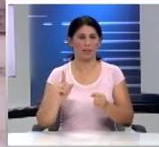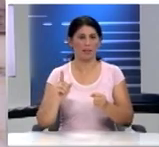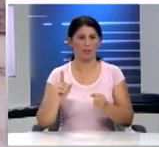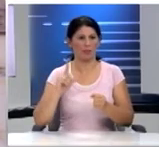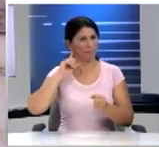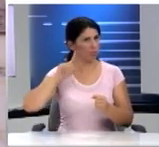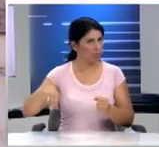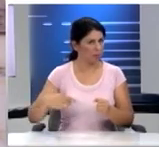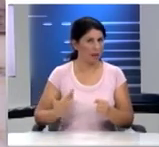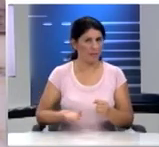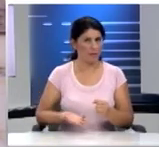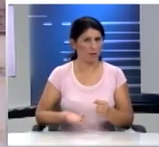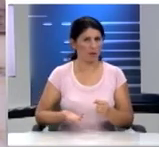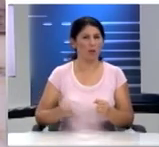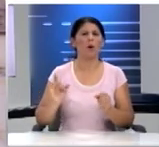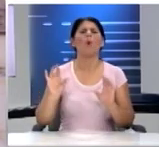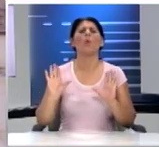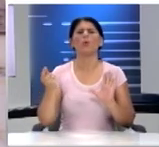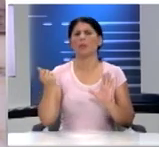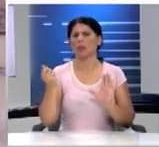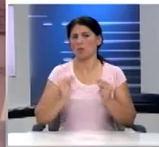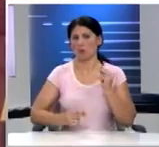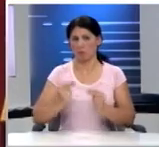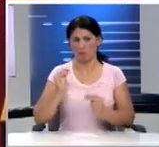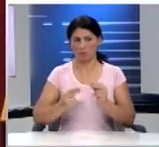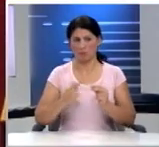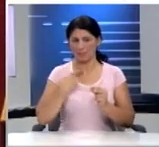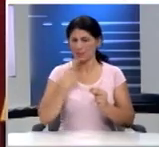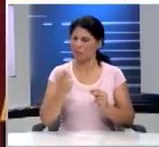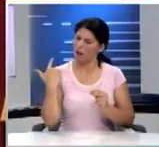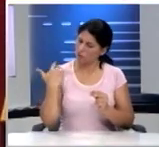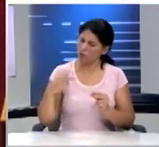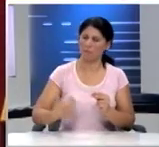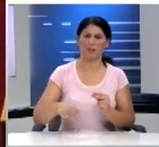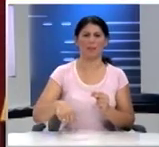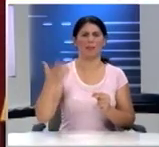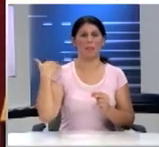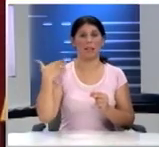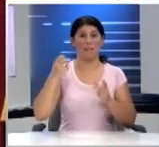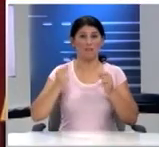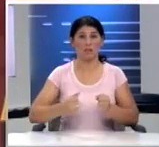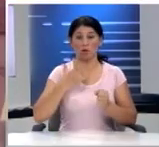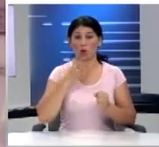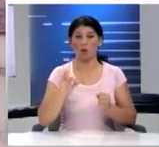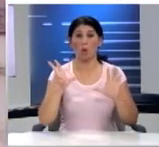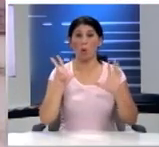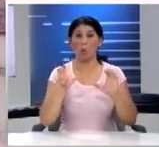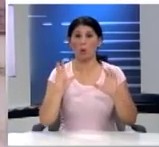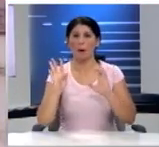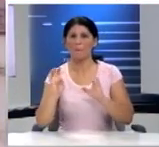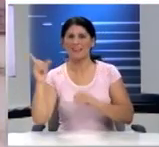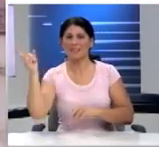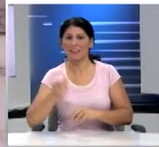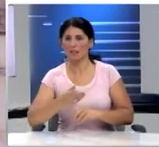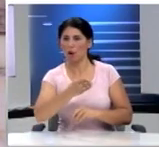η αδιαφορία ούτε το οικονομικό πρόβλημα γιατί σας είπα αυτό υπήρχε και παλιά Ο βασικός λόγος είναι ότι το 80 με 90